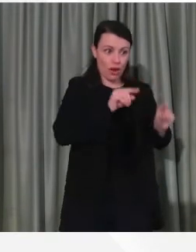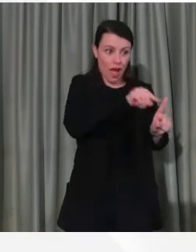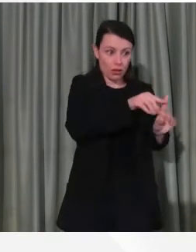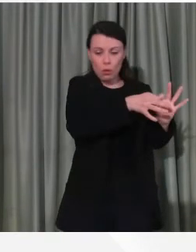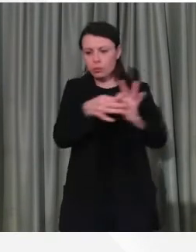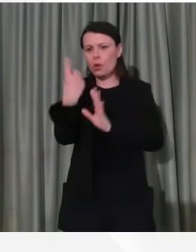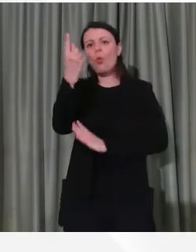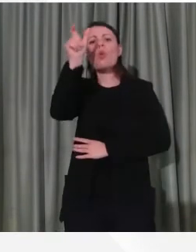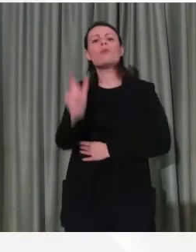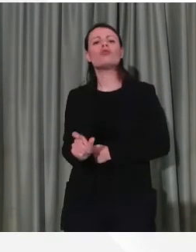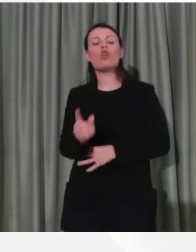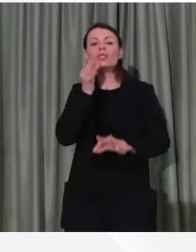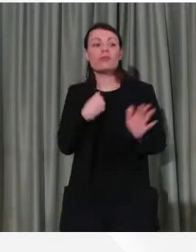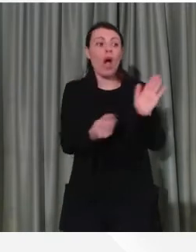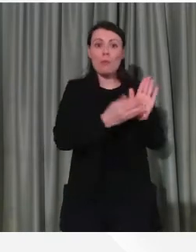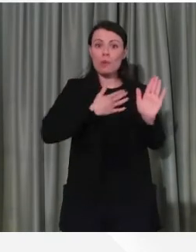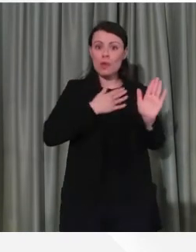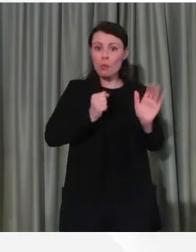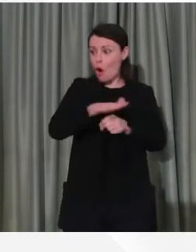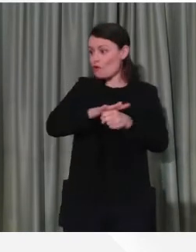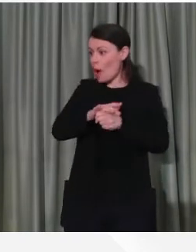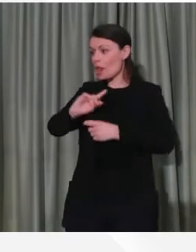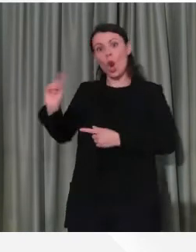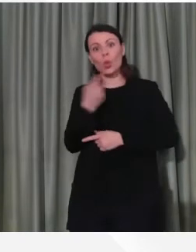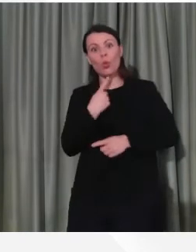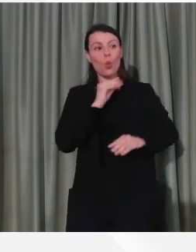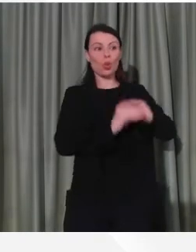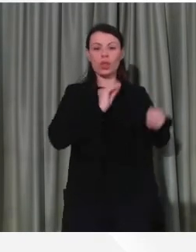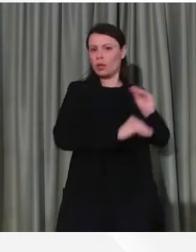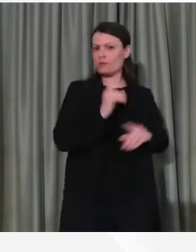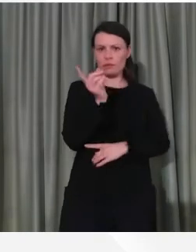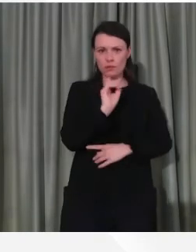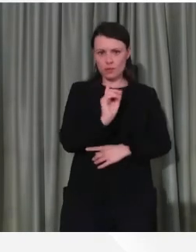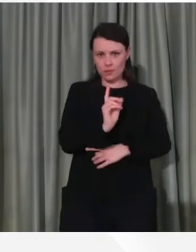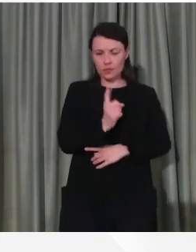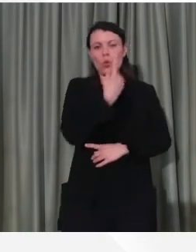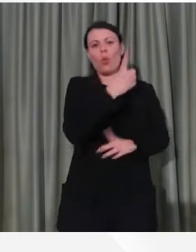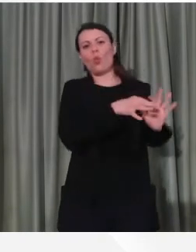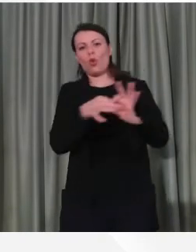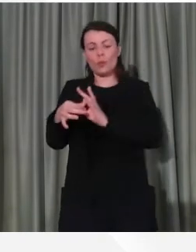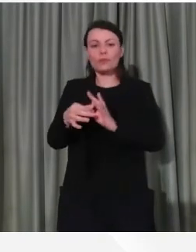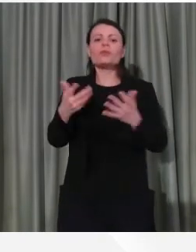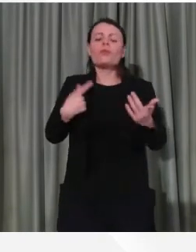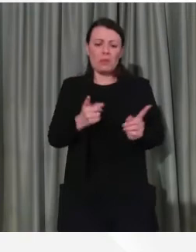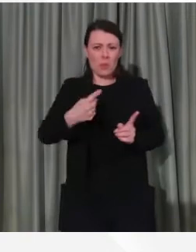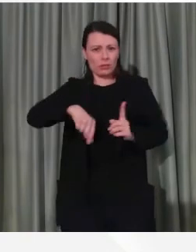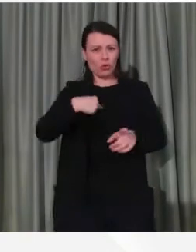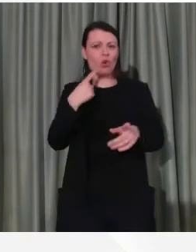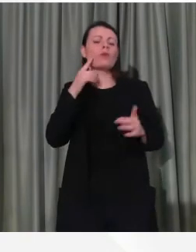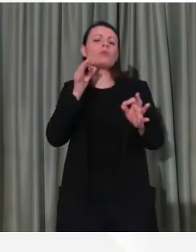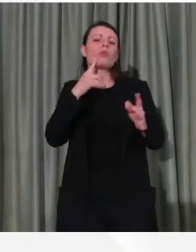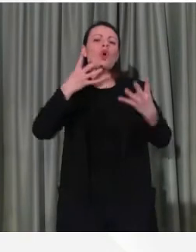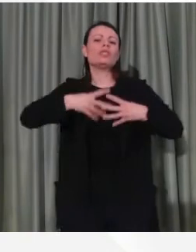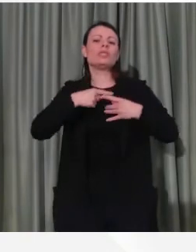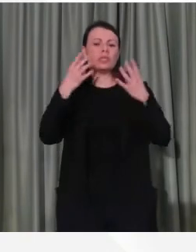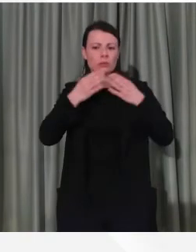questionari di familiari o quant'altro. Adesso stiamo studiando un sistema anche attraverso il nostro